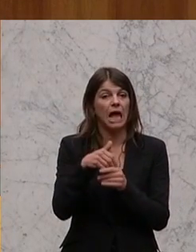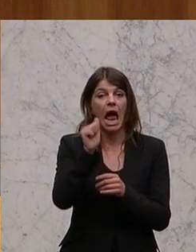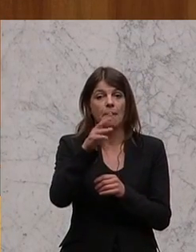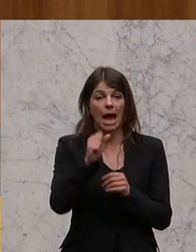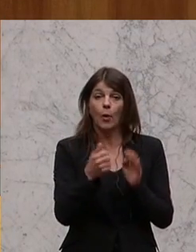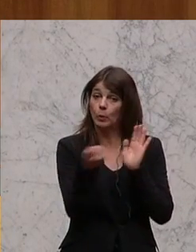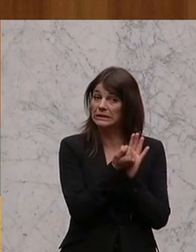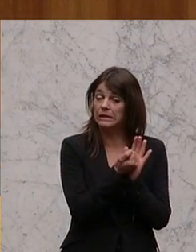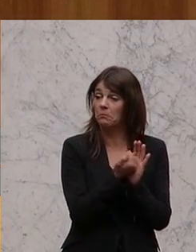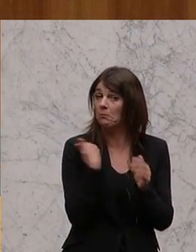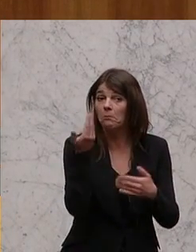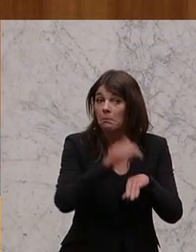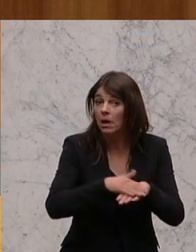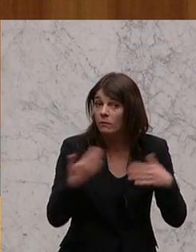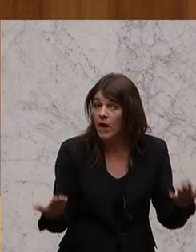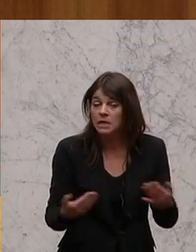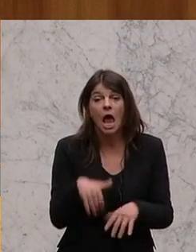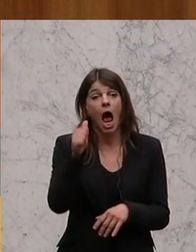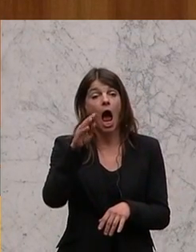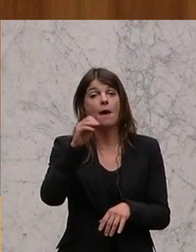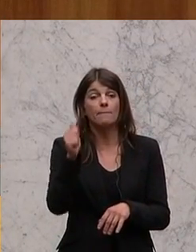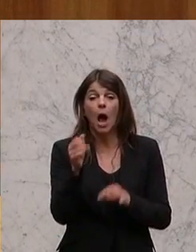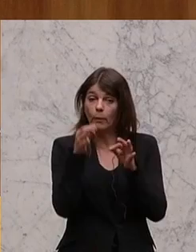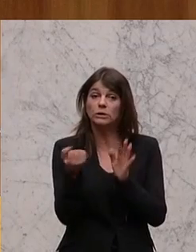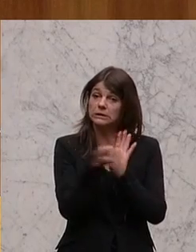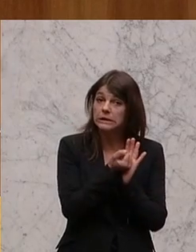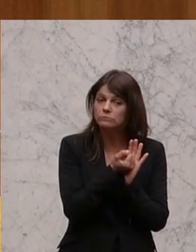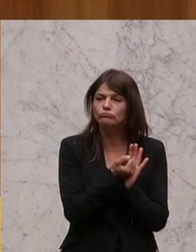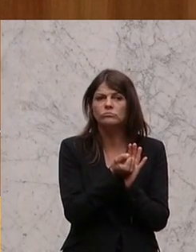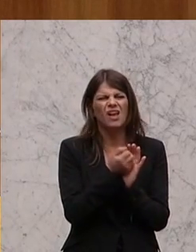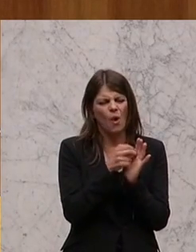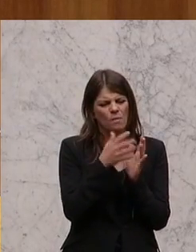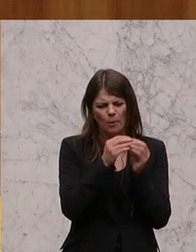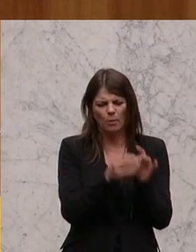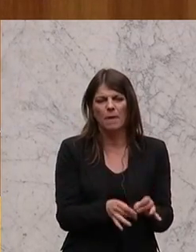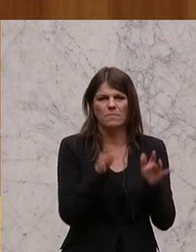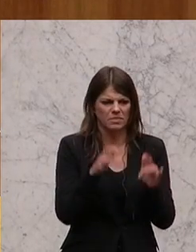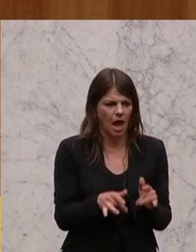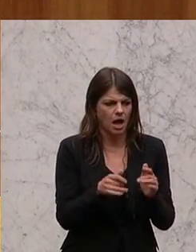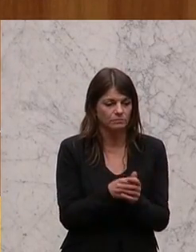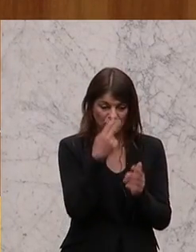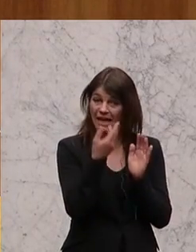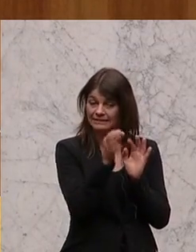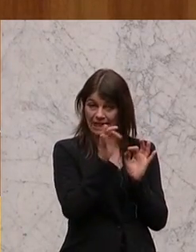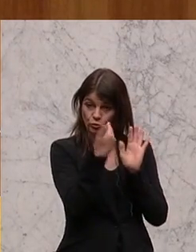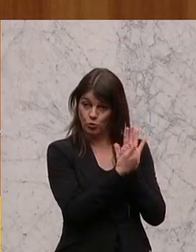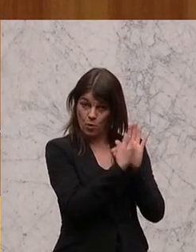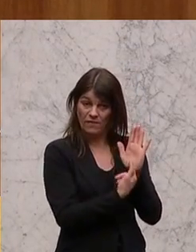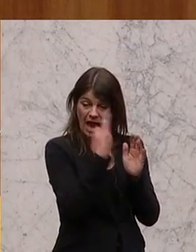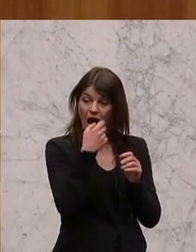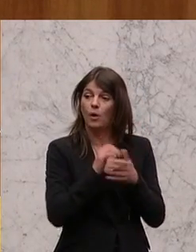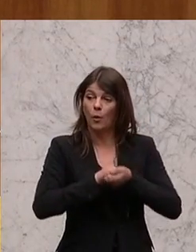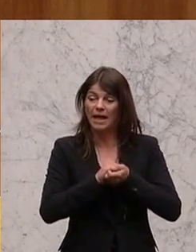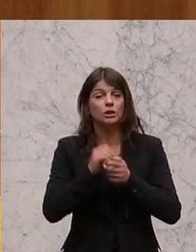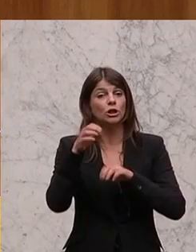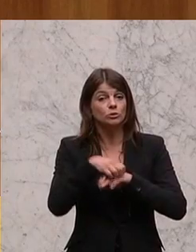siehe da, was haben wir festgestellt? Das Amagütesiegel hat neben einigen anderen Schwächen. Es ist dieses Zeichen, man muss es, so wie der Kollege Schmuckenschlager